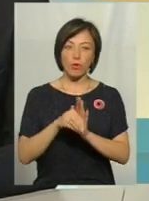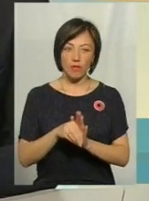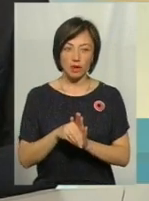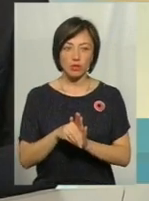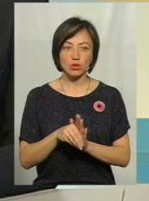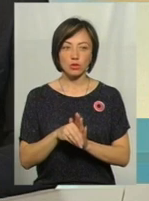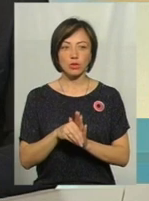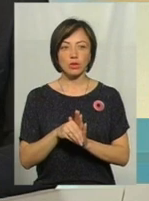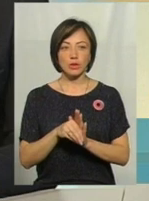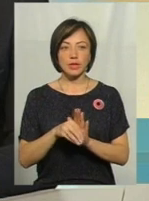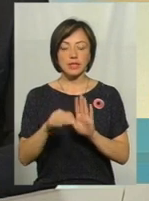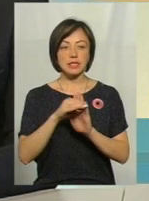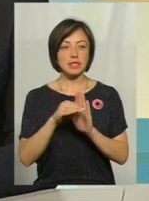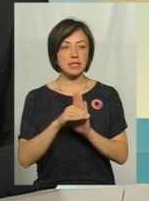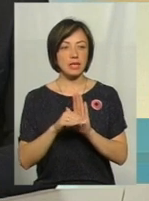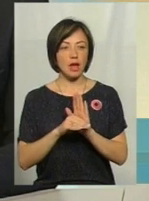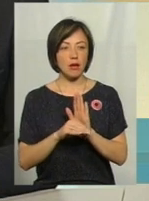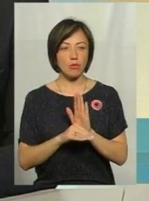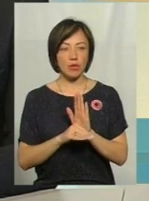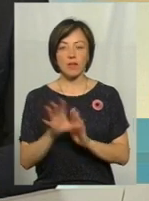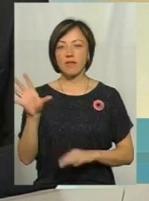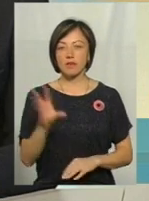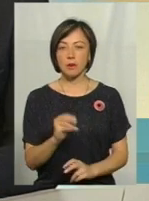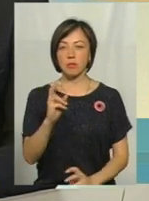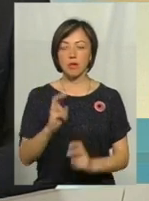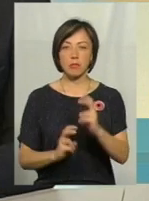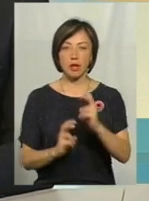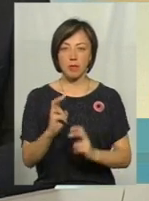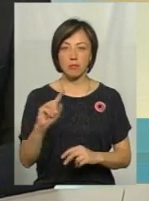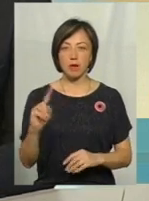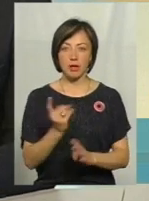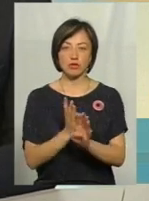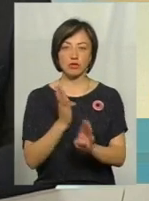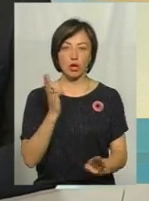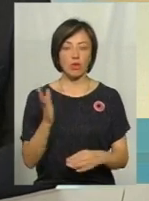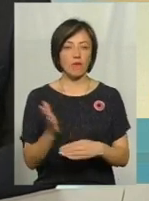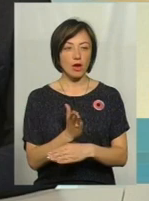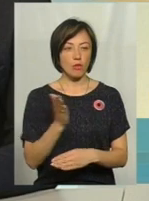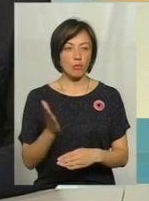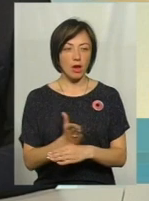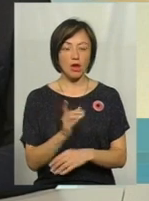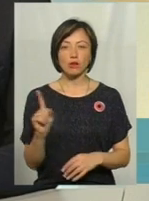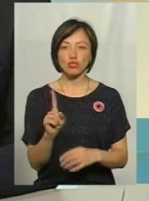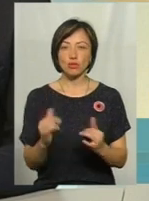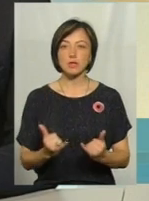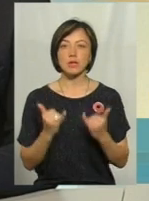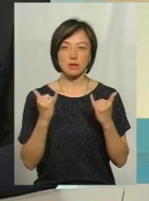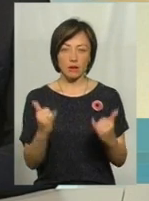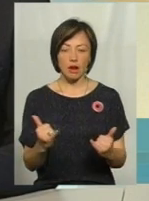систему, що всі підприємства, практично, в першу чергу виробляли щось для